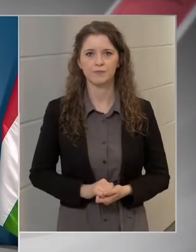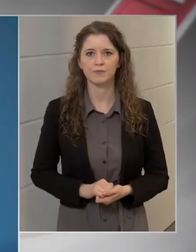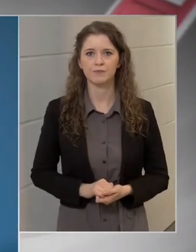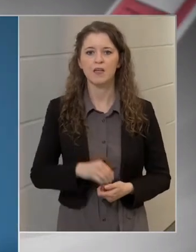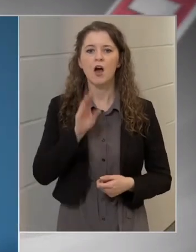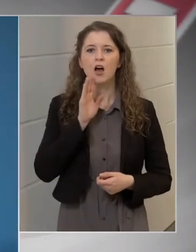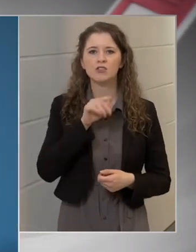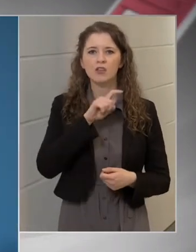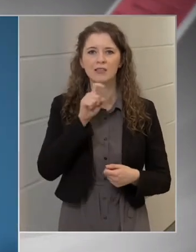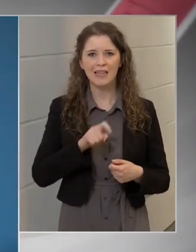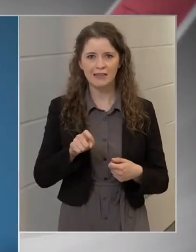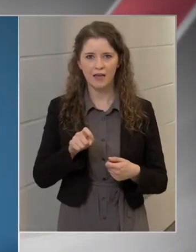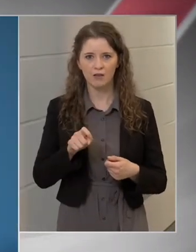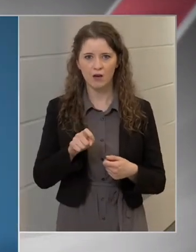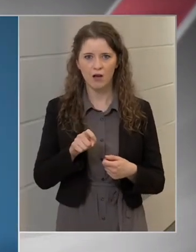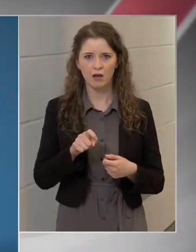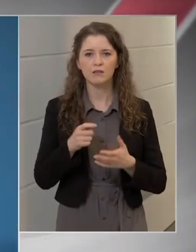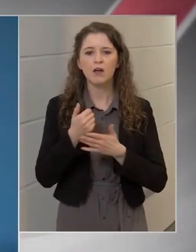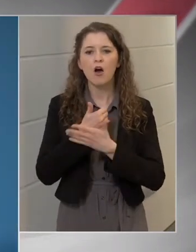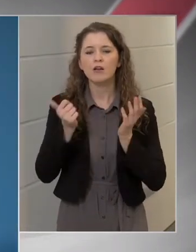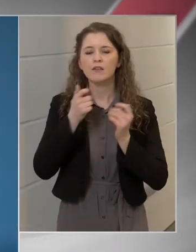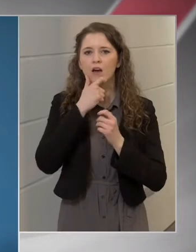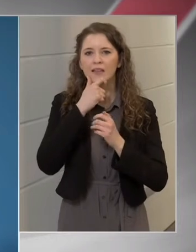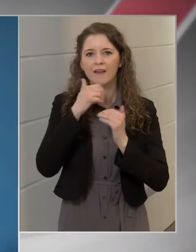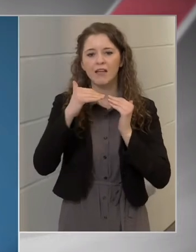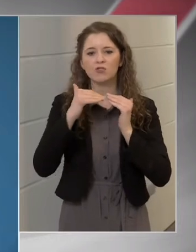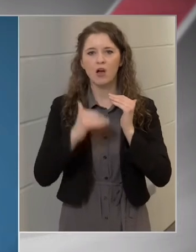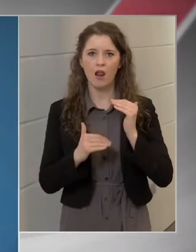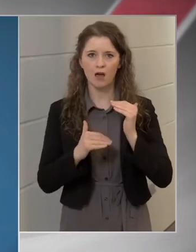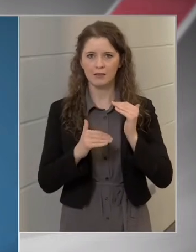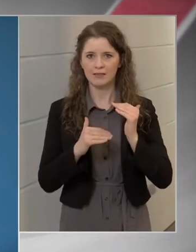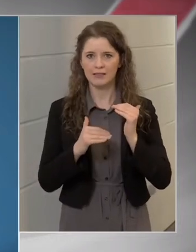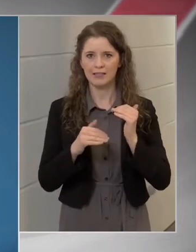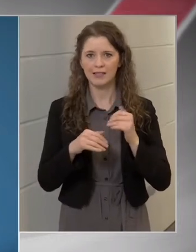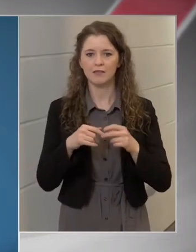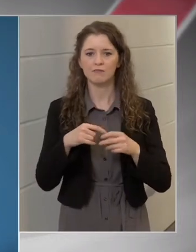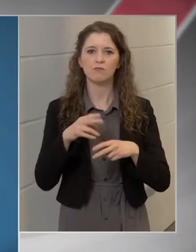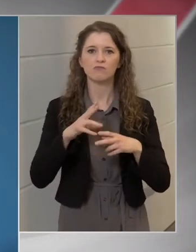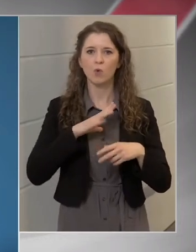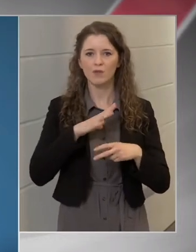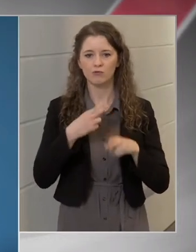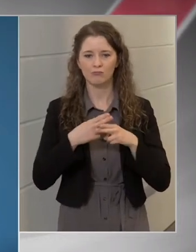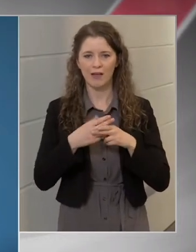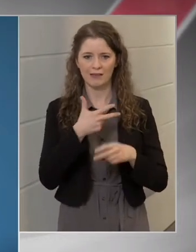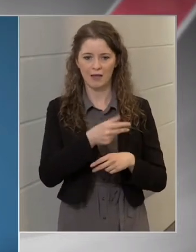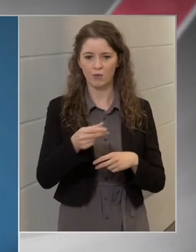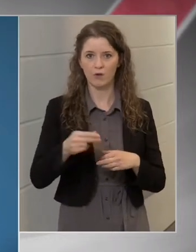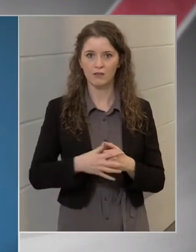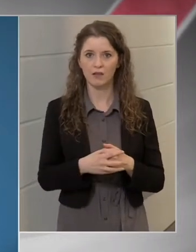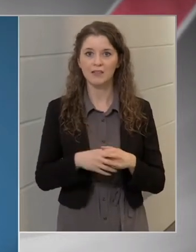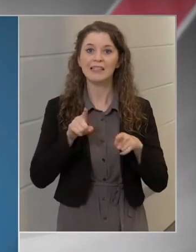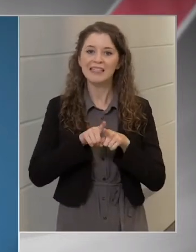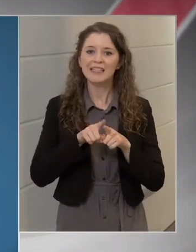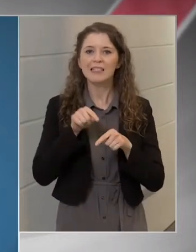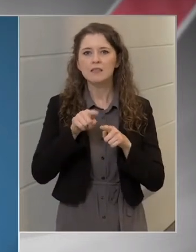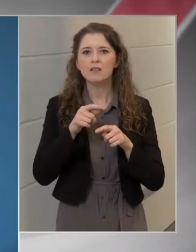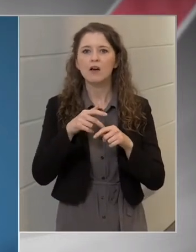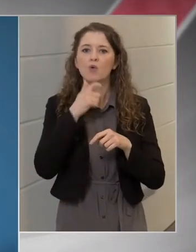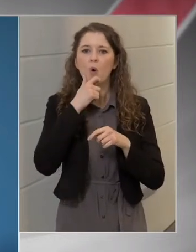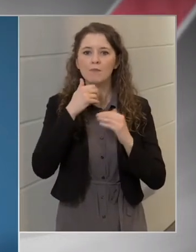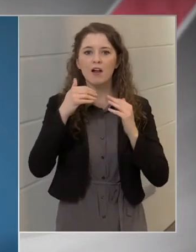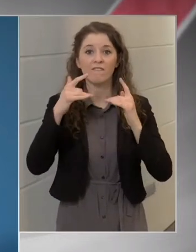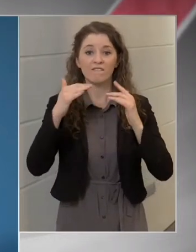Astra Zenekával a 60 év alatti krónikus betegeket oltják majd. Itt korban visszafelé haladva kezdődnek az